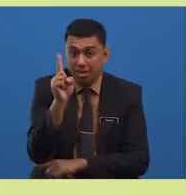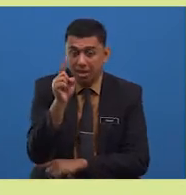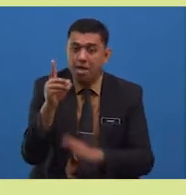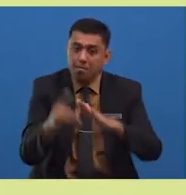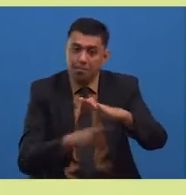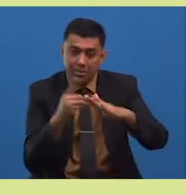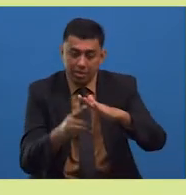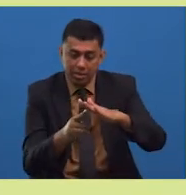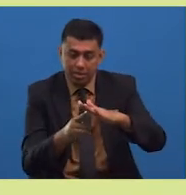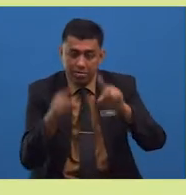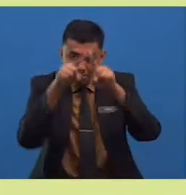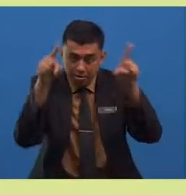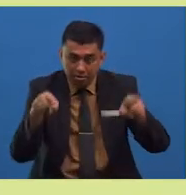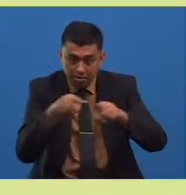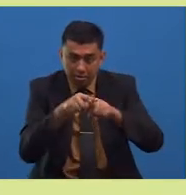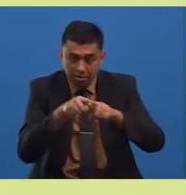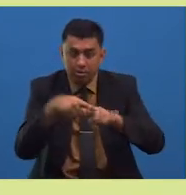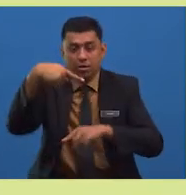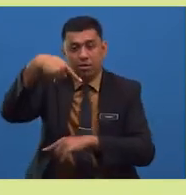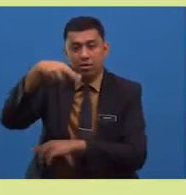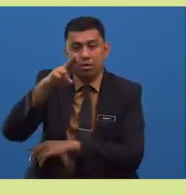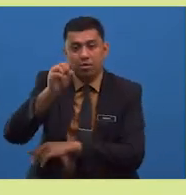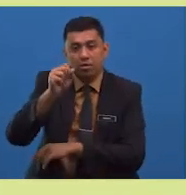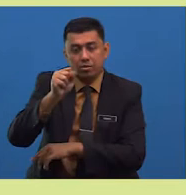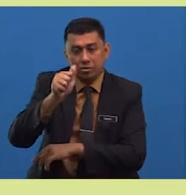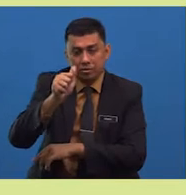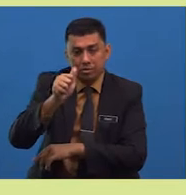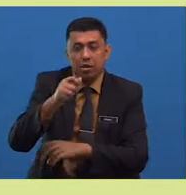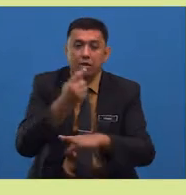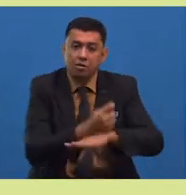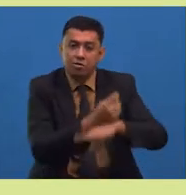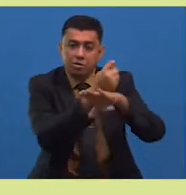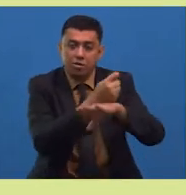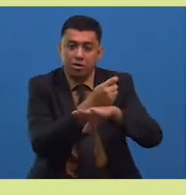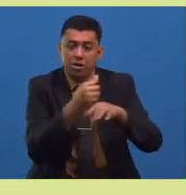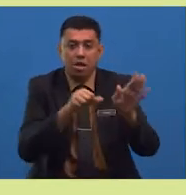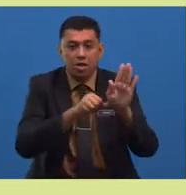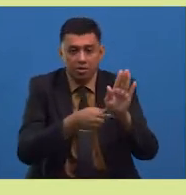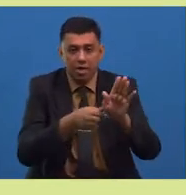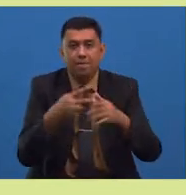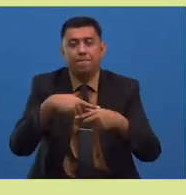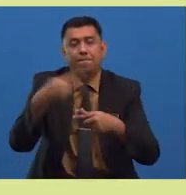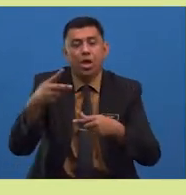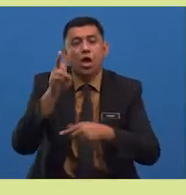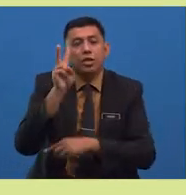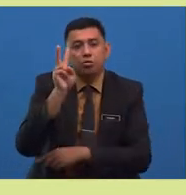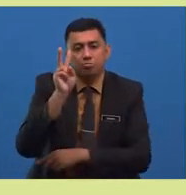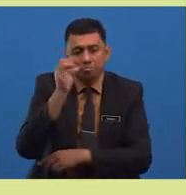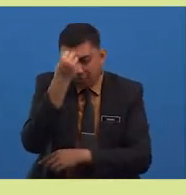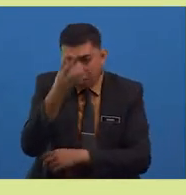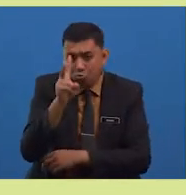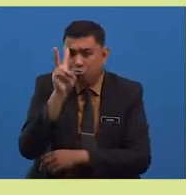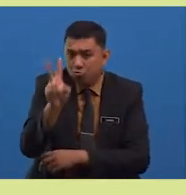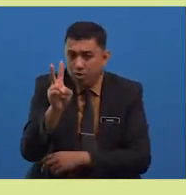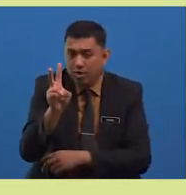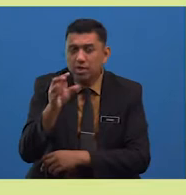berdasarkan petikan prosa tradisional asal padi, nyatakan dua ciri